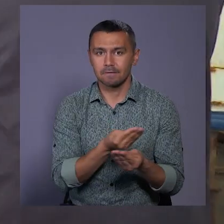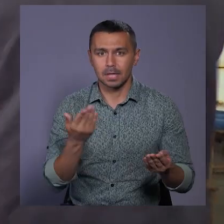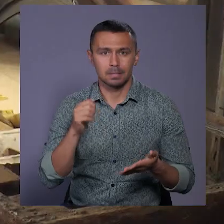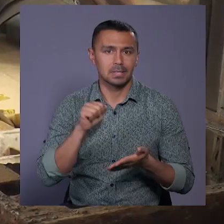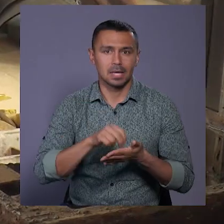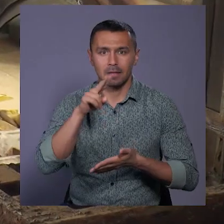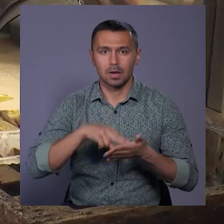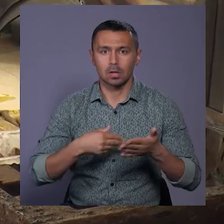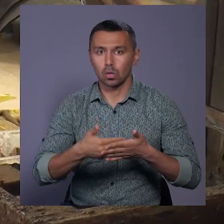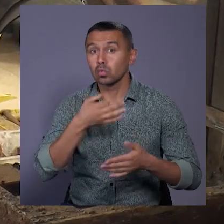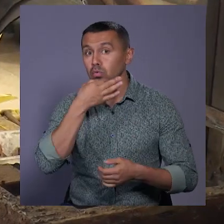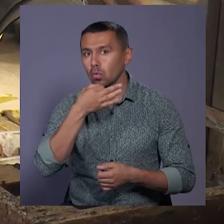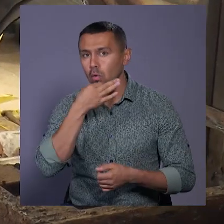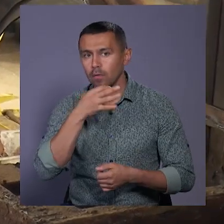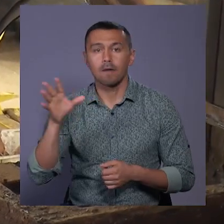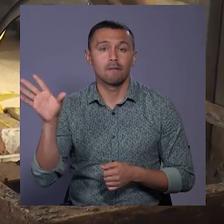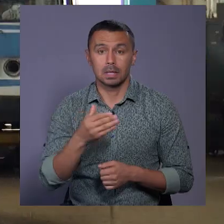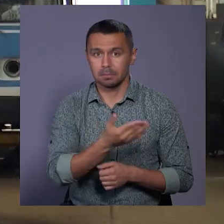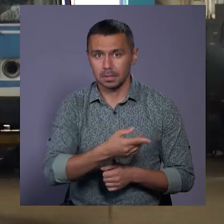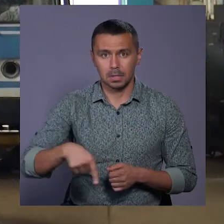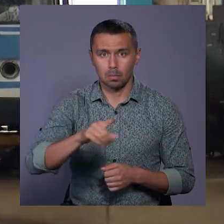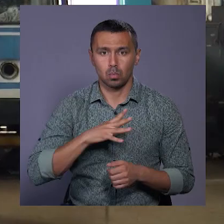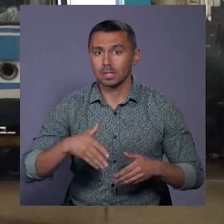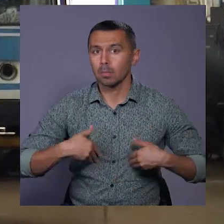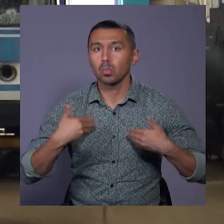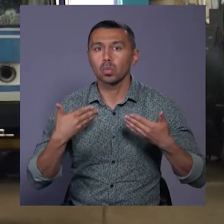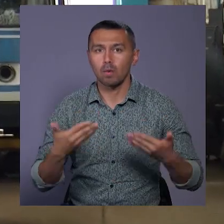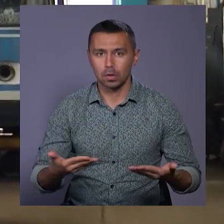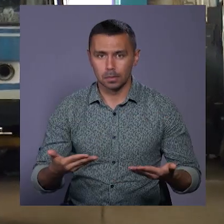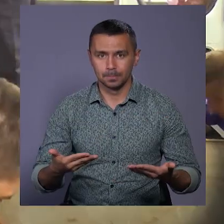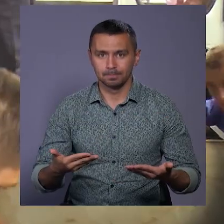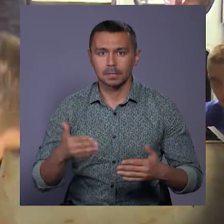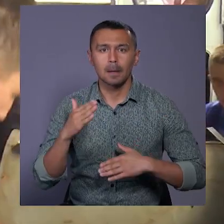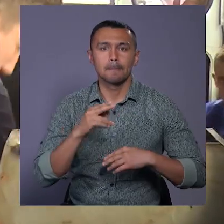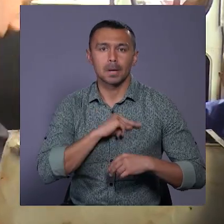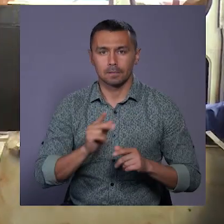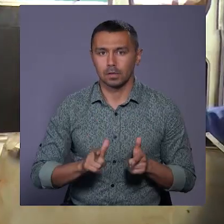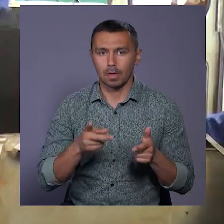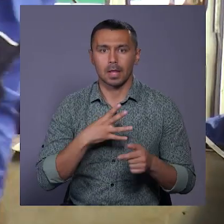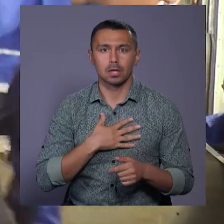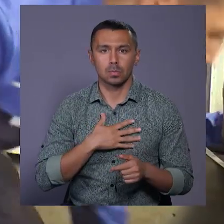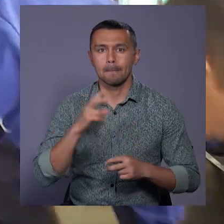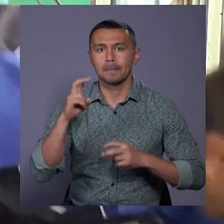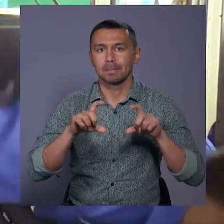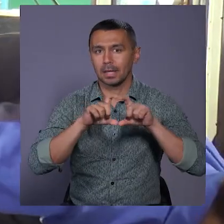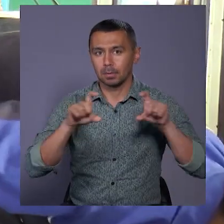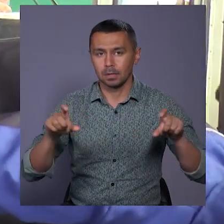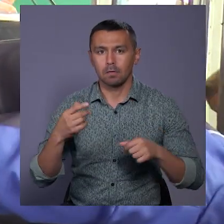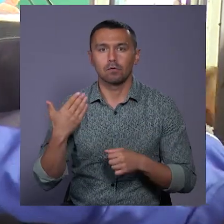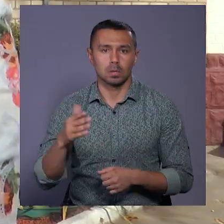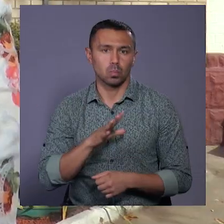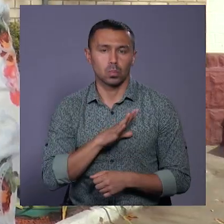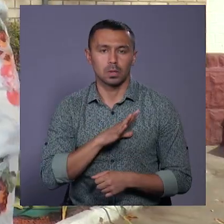сертифікати достроково. І усім їм було запропоновано працевлаштування на нашому підприємстві. Вони